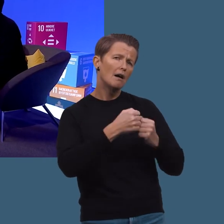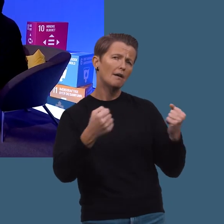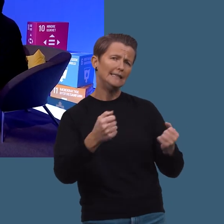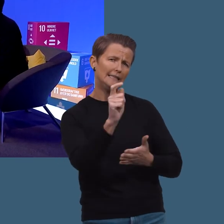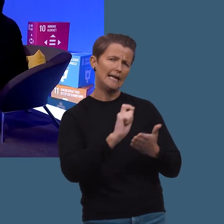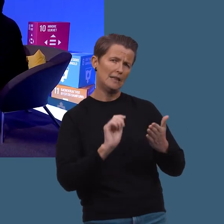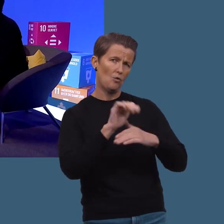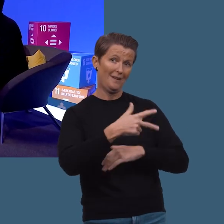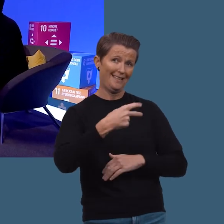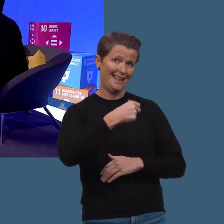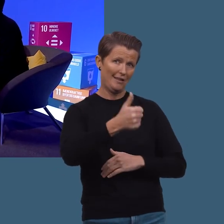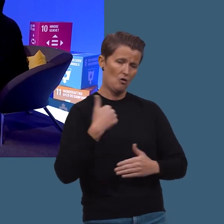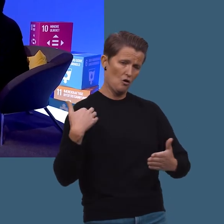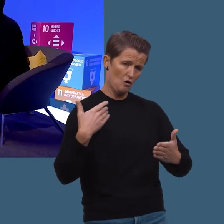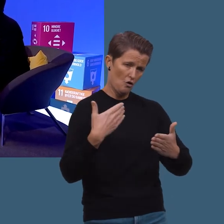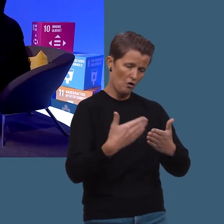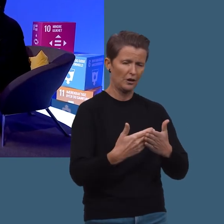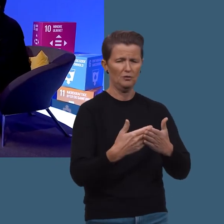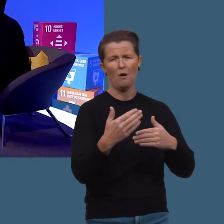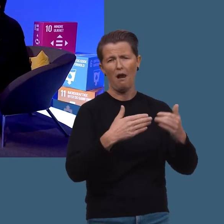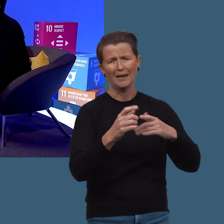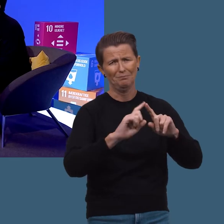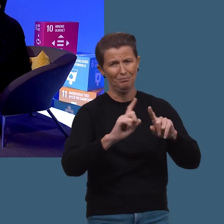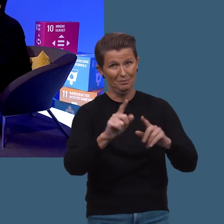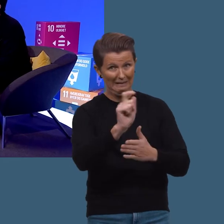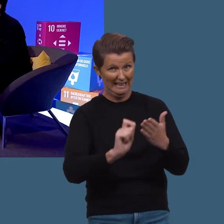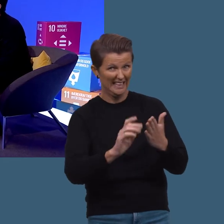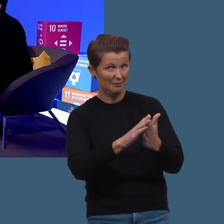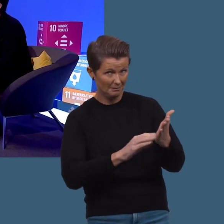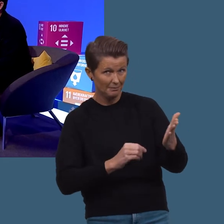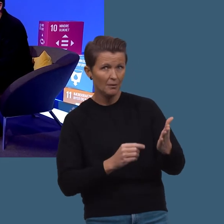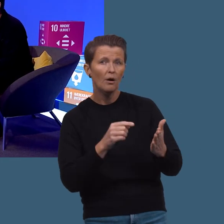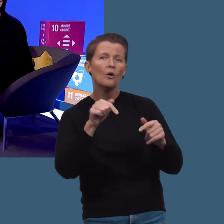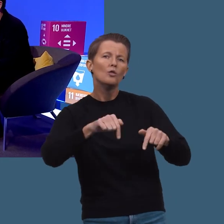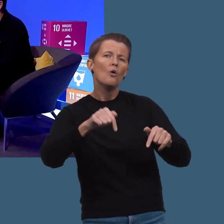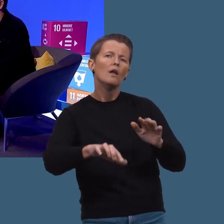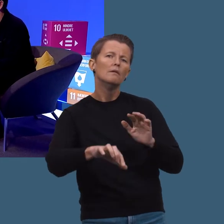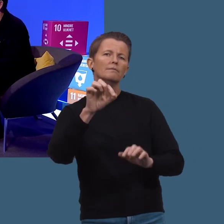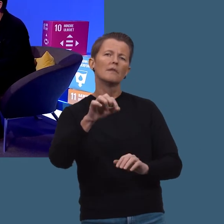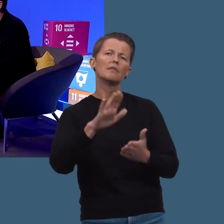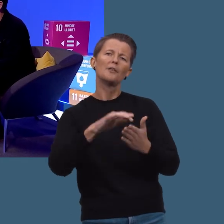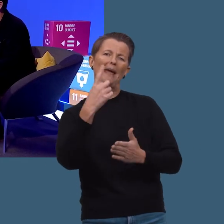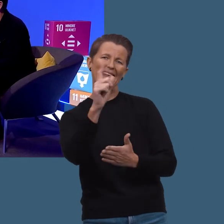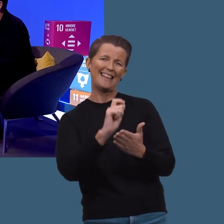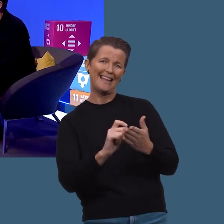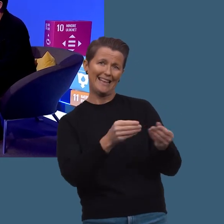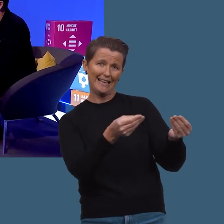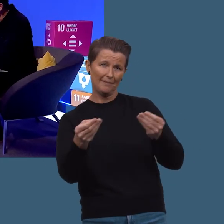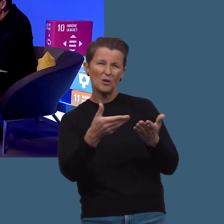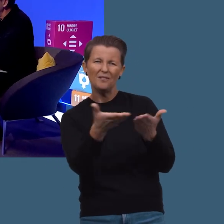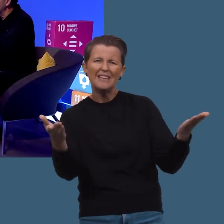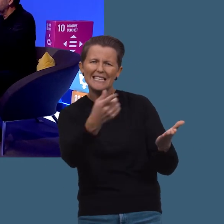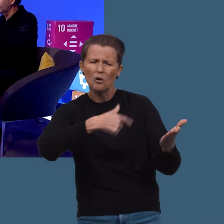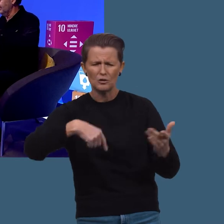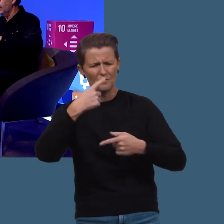å ha vært avistegner i over 30 år, så har det blitt en del tegninger, regner jeg med. Du har med en av de tegningene hit. Kan ikke du